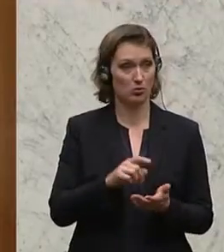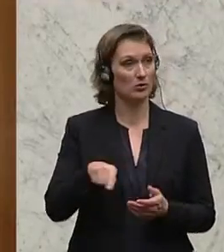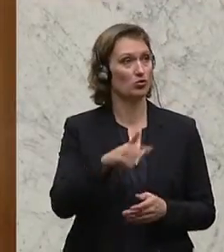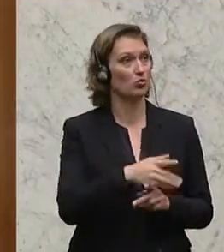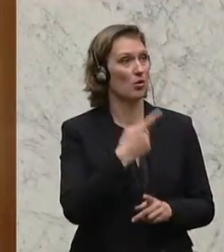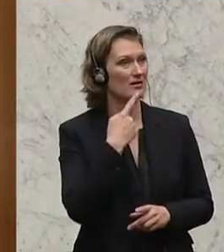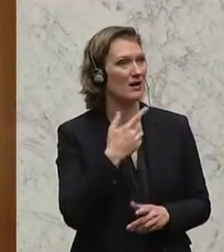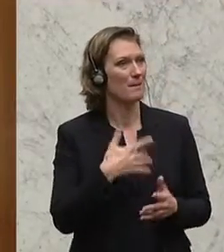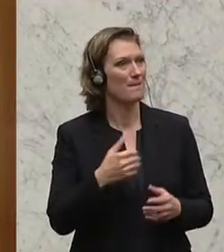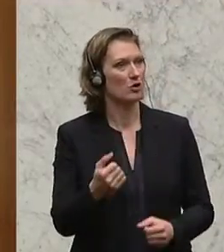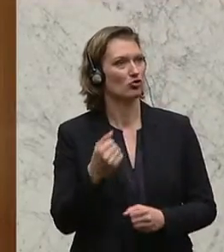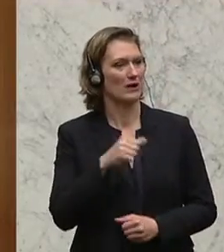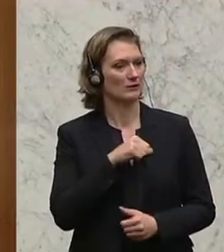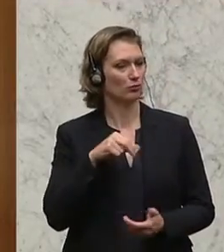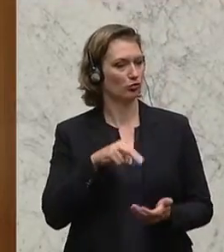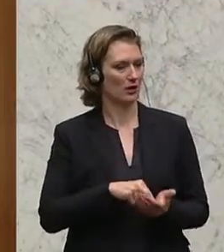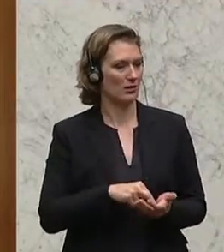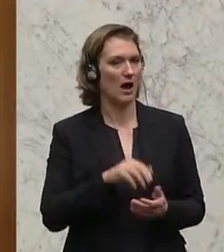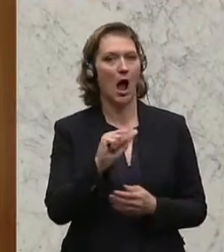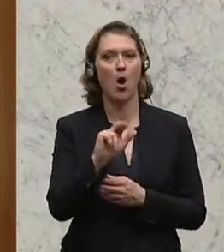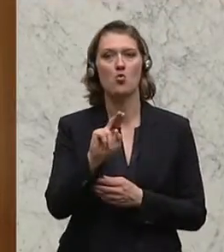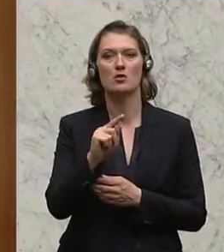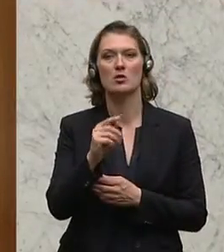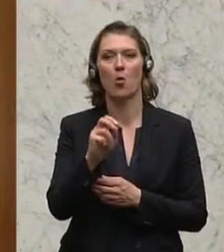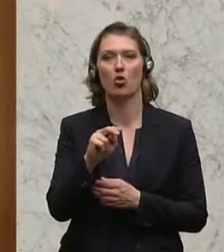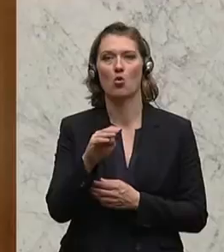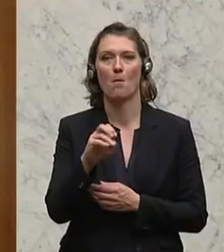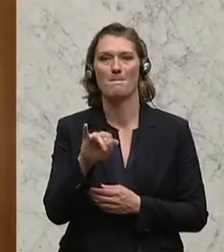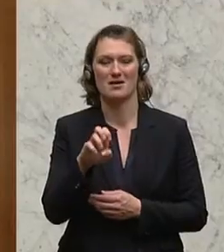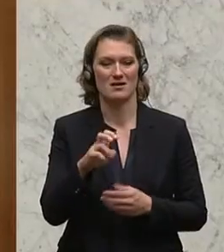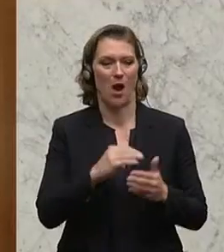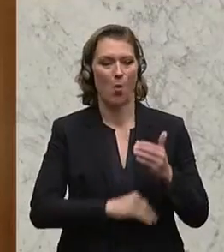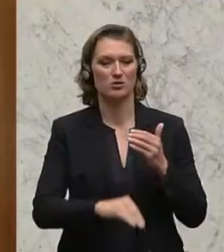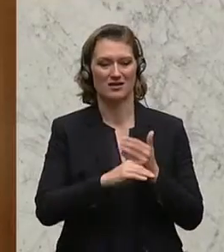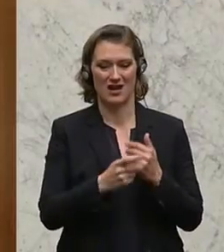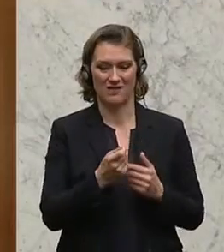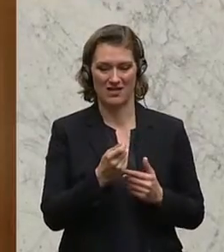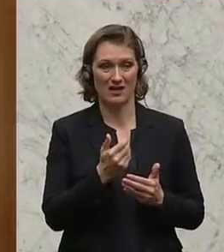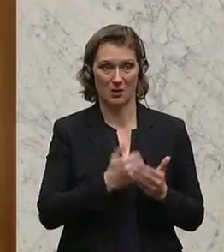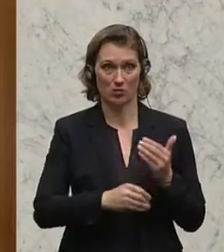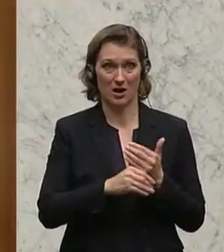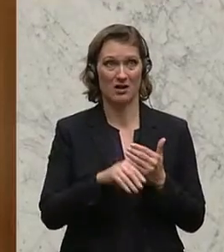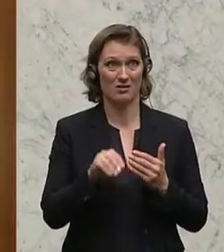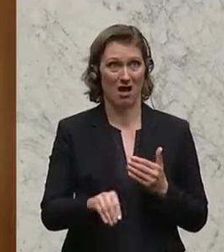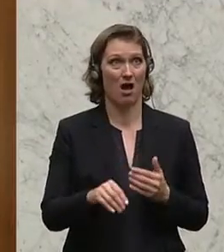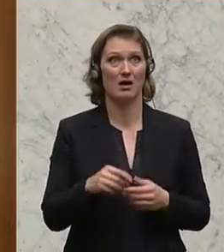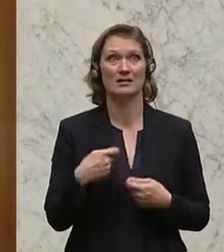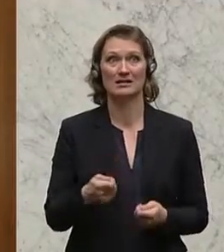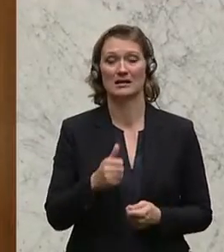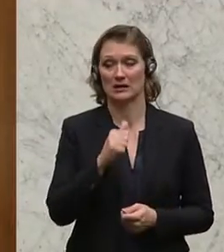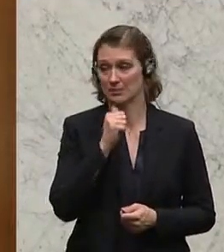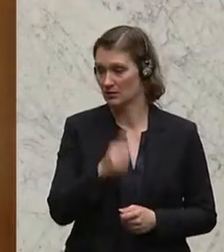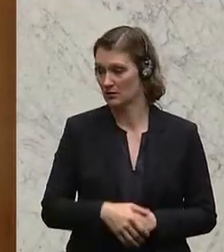ansprechen, die verstärkte Autonomie, Gegenstand im Bereich des Finanzausgleichs. Was aber sicher nicht geben wird,